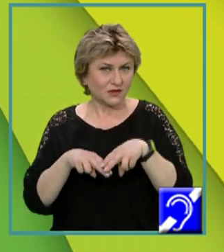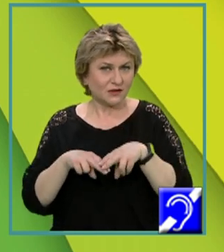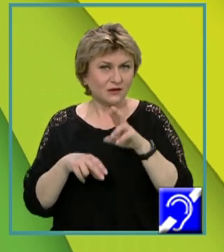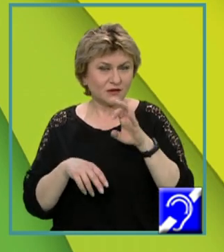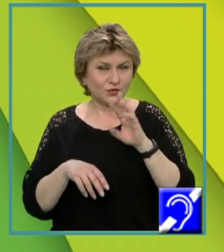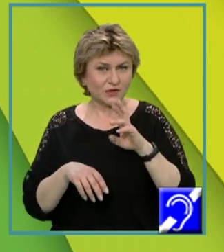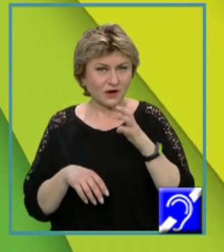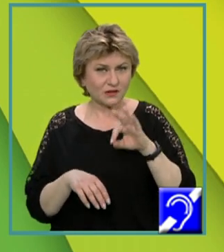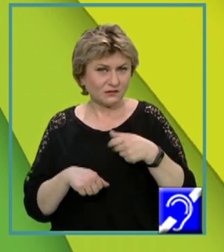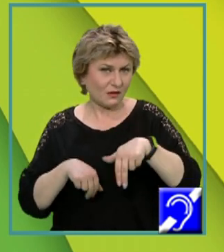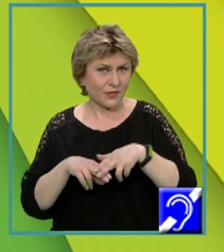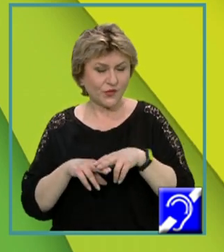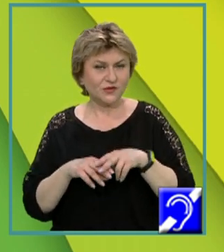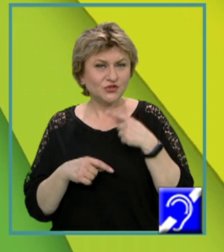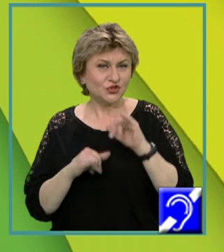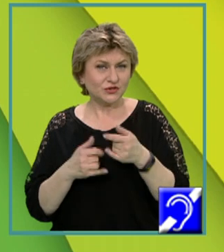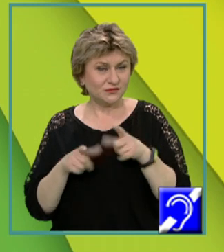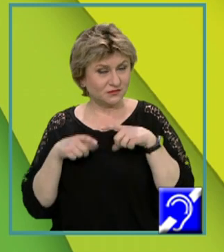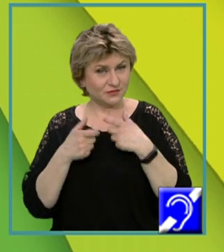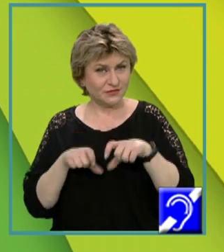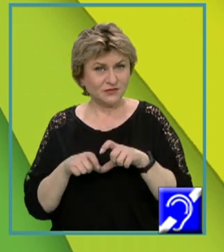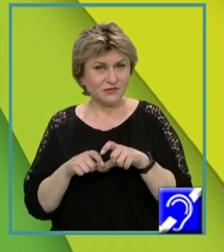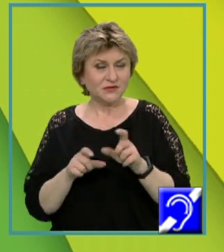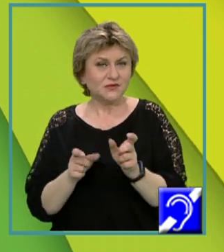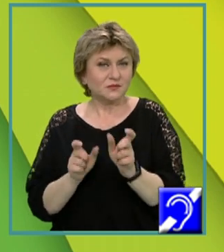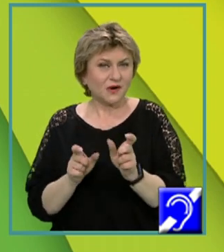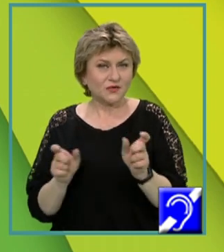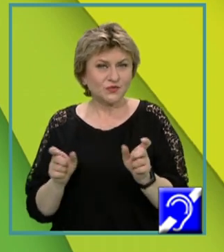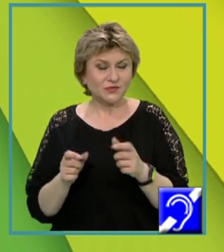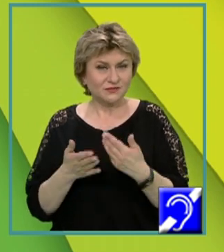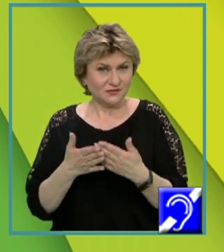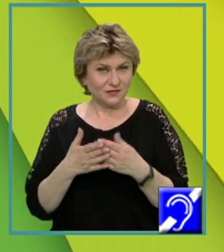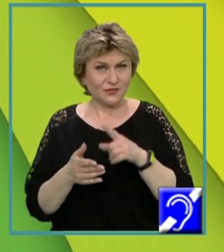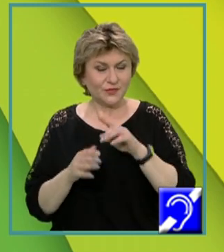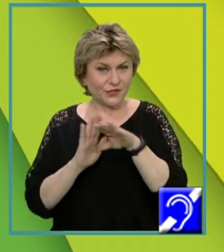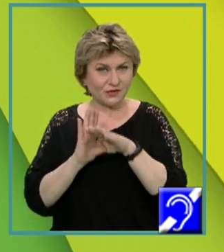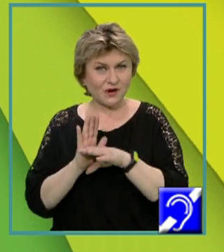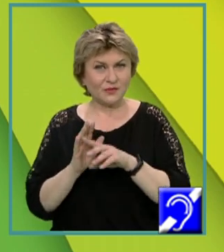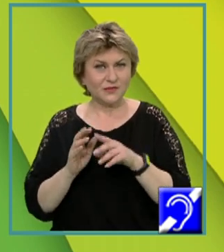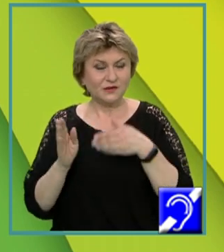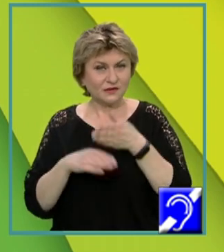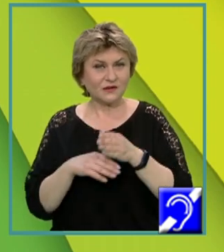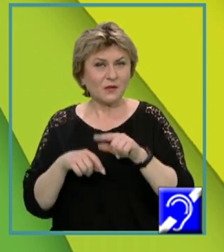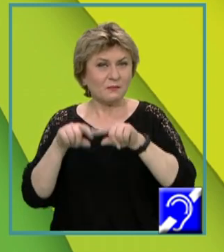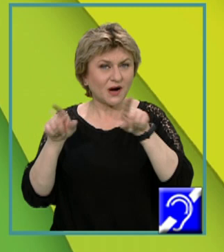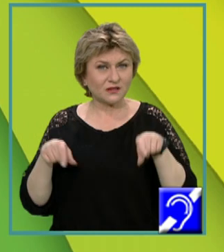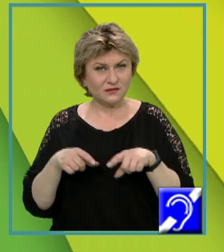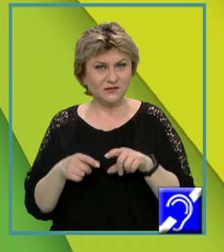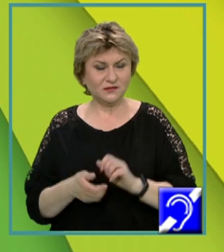Aceasta este delimitată prin spațiu de numele subprogramului, iar între paranteze